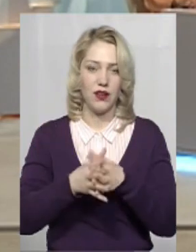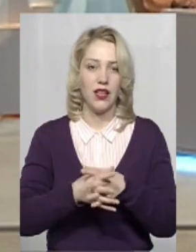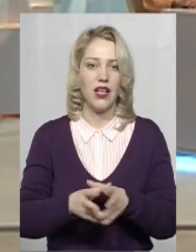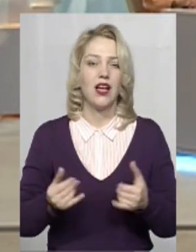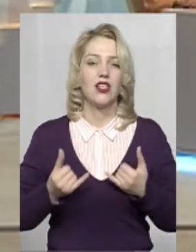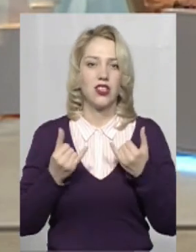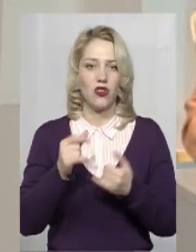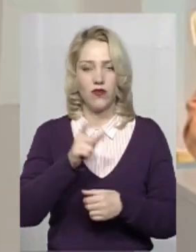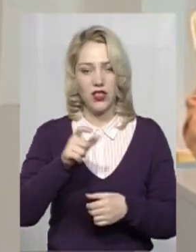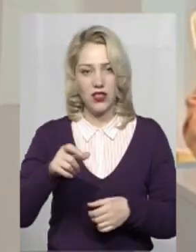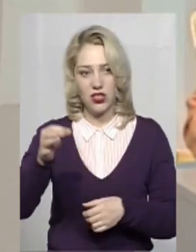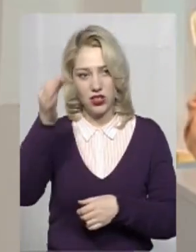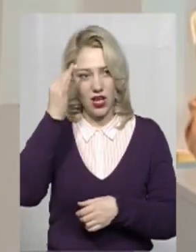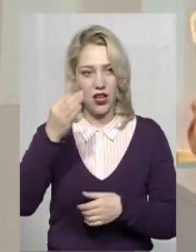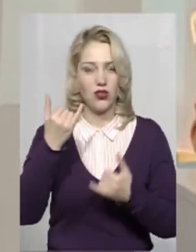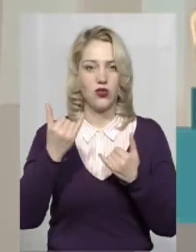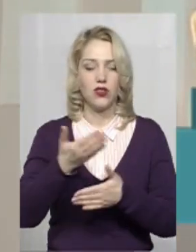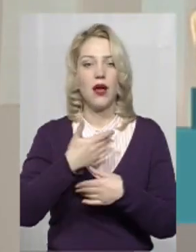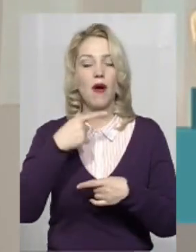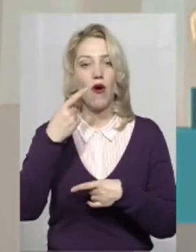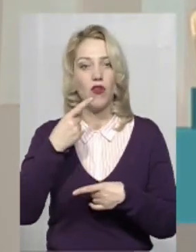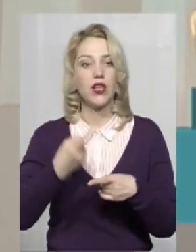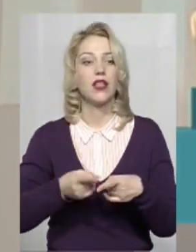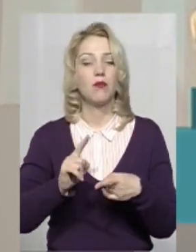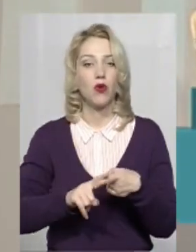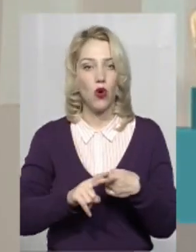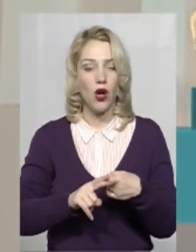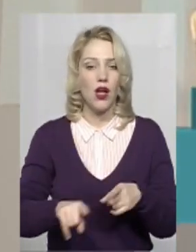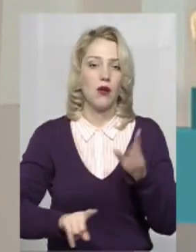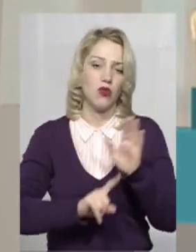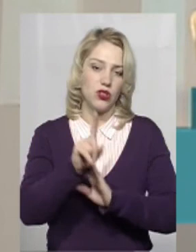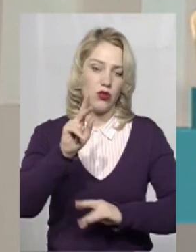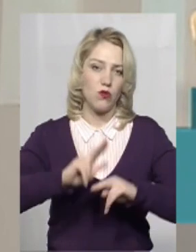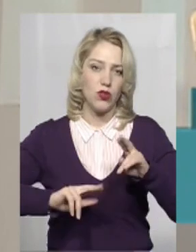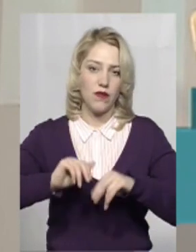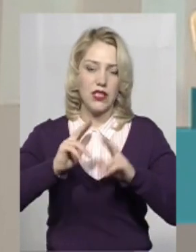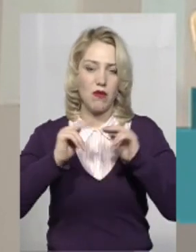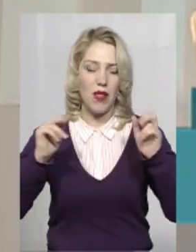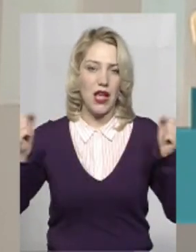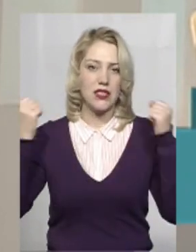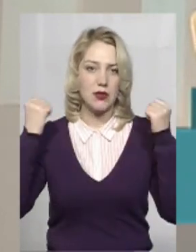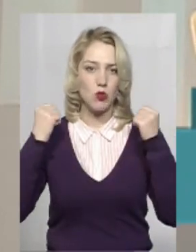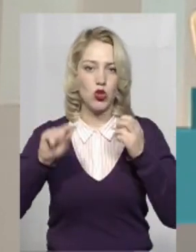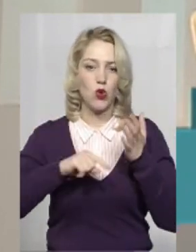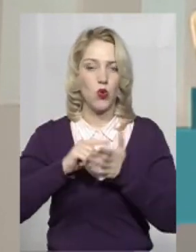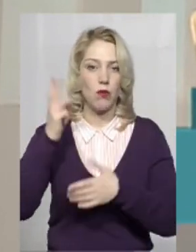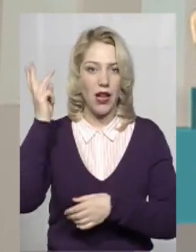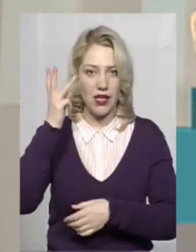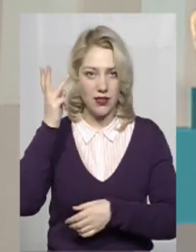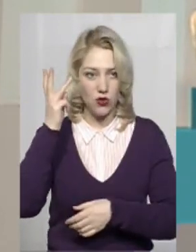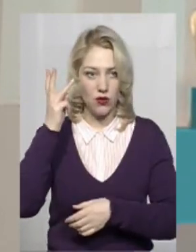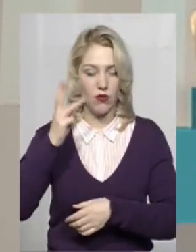Шановні глядачі, нагадую, сьогодні ми говорили про початок будівництва палацу спорту у Хмельницькому.